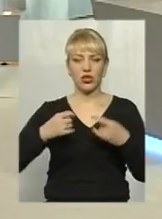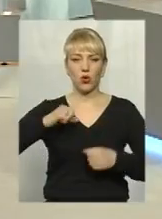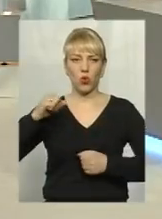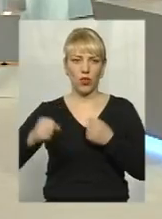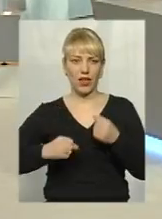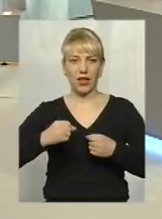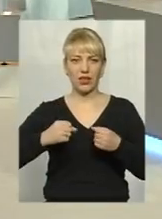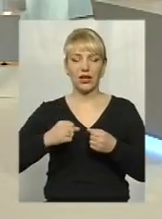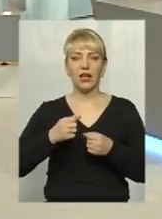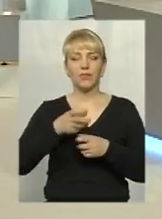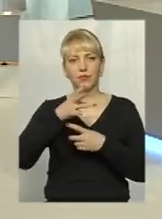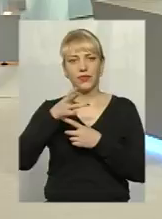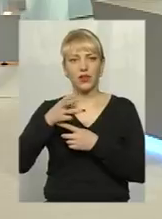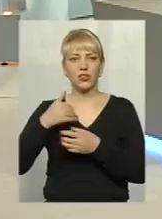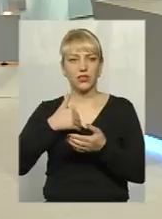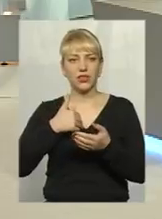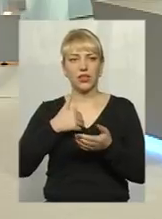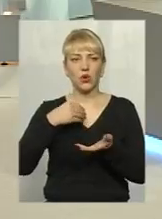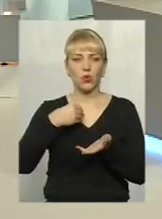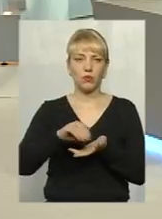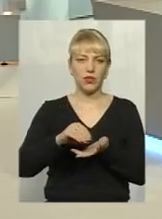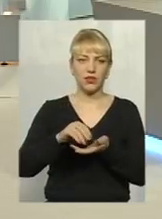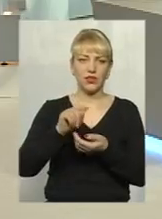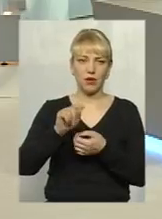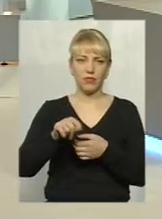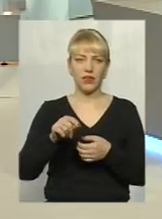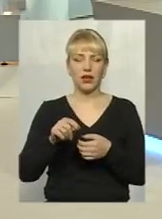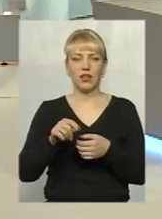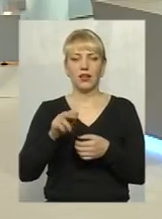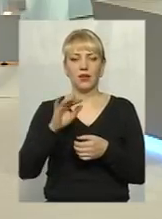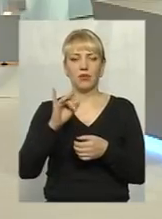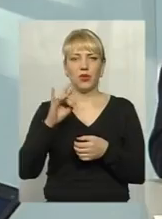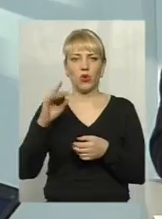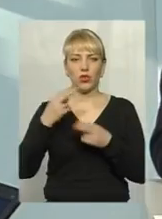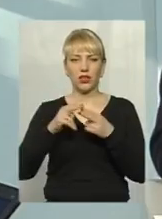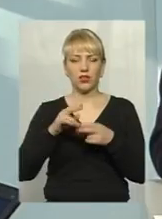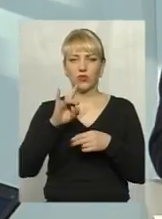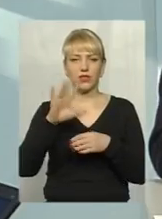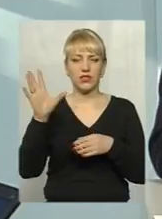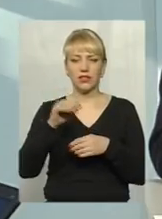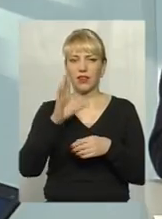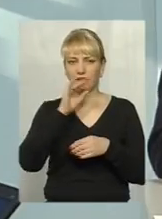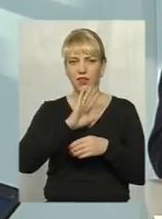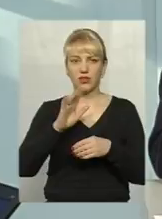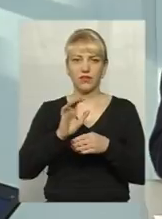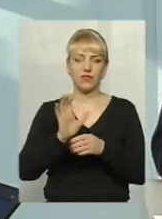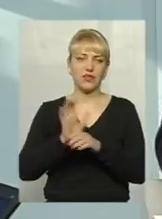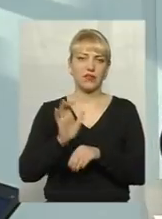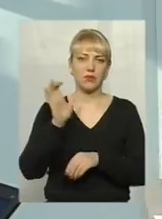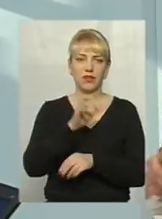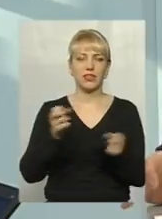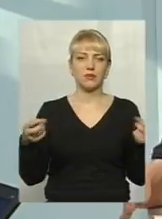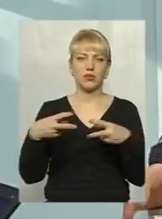на стихійний ринок, хотіли купити там піротехніку, їм це не вдалося, їх всіх відправляли в спеціалізовані магазини.